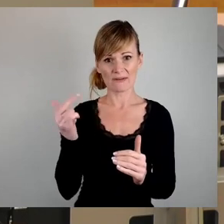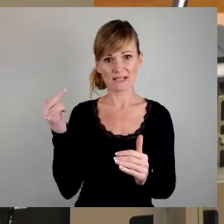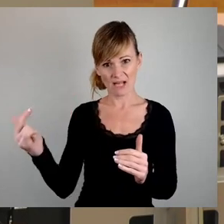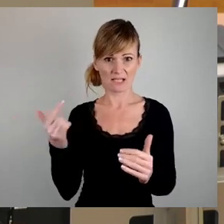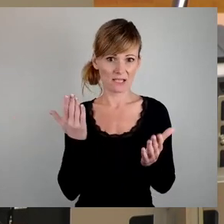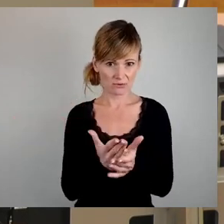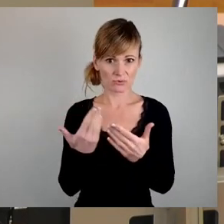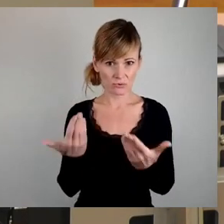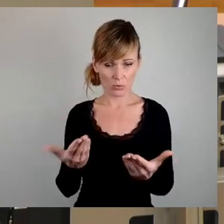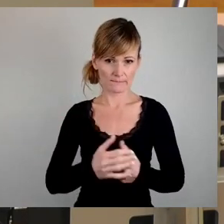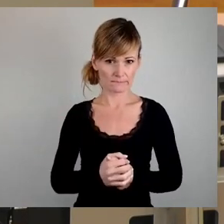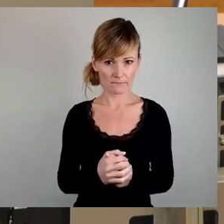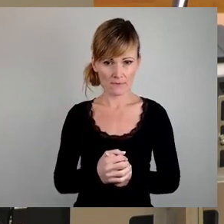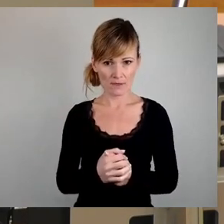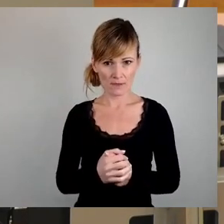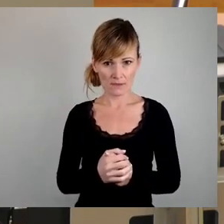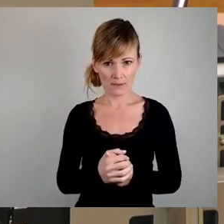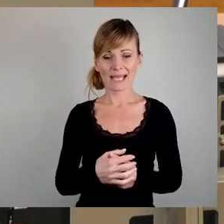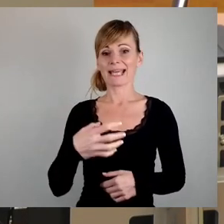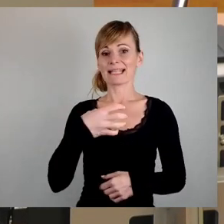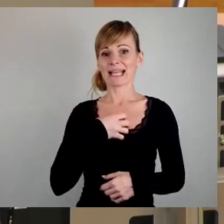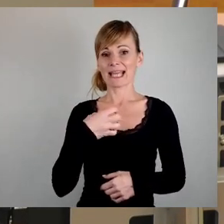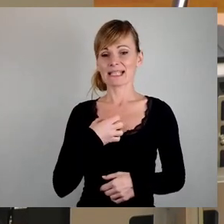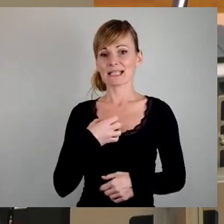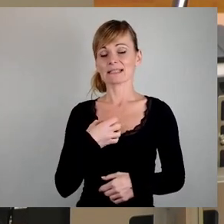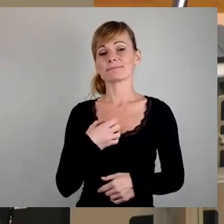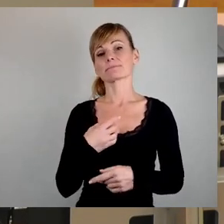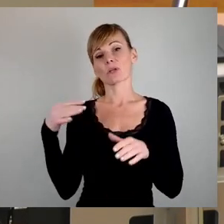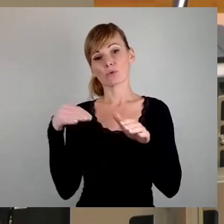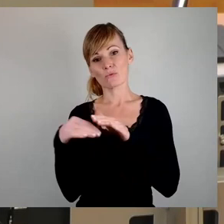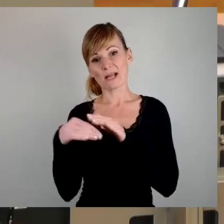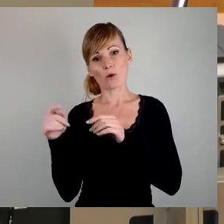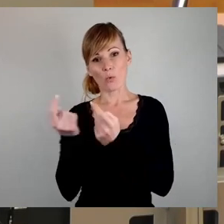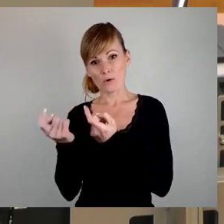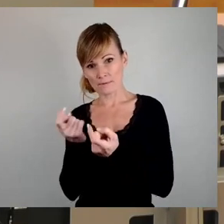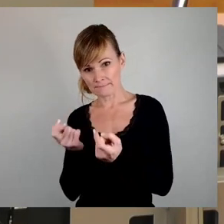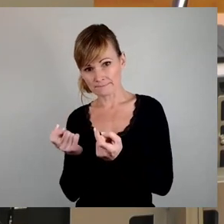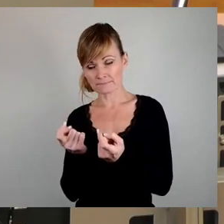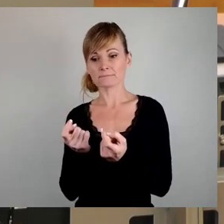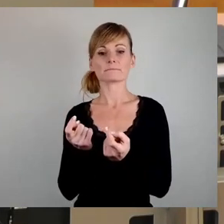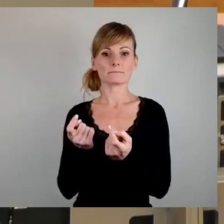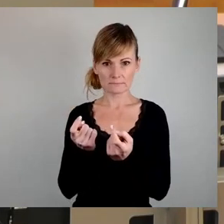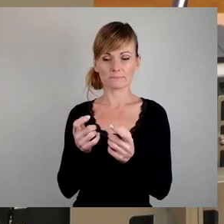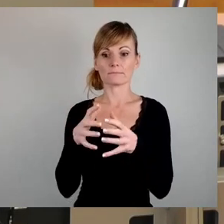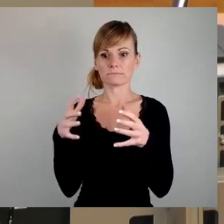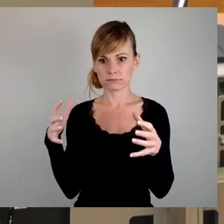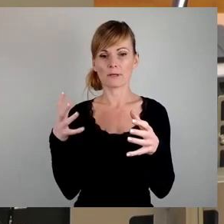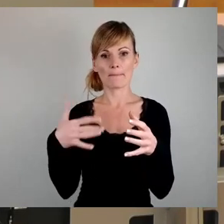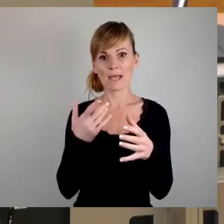Eine hohe Zuwanderung nach Dresden und damit wieder stärker wachsende Nachfrage nach zusätzlichen Wohnraum.